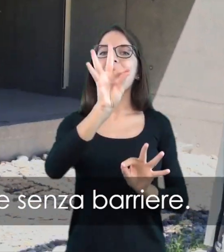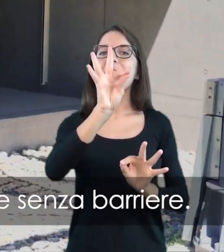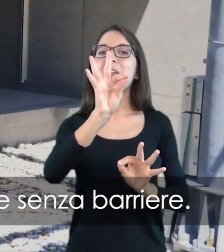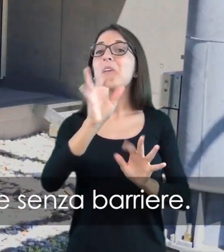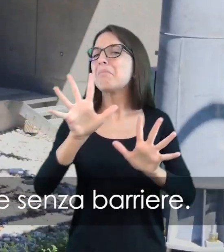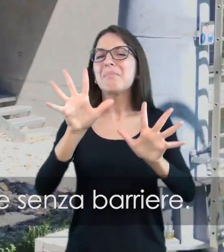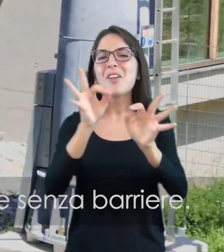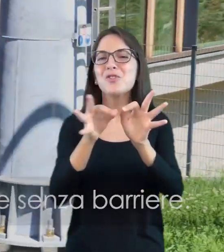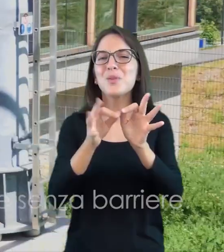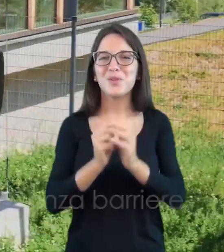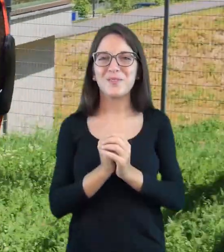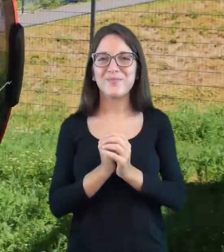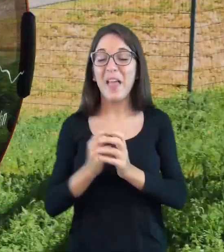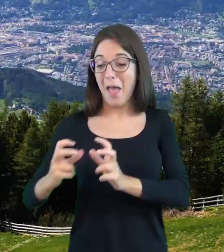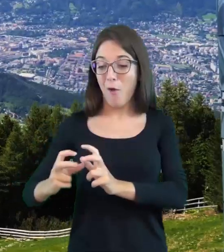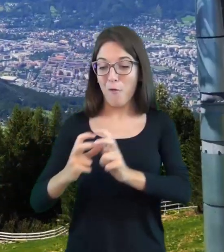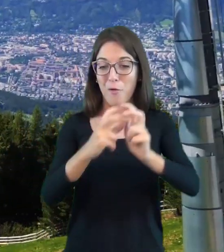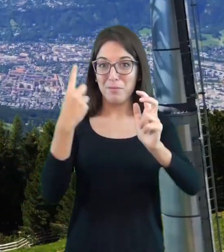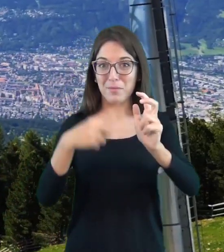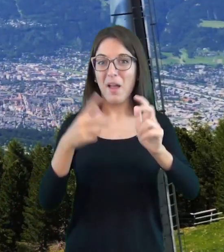accessibile e senza barriera.